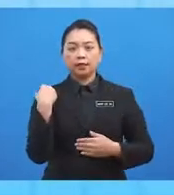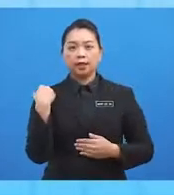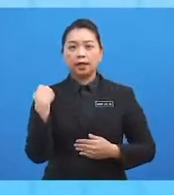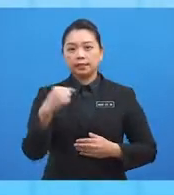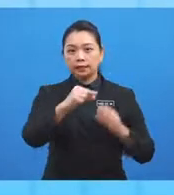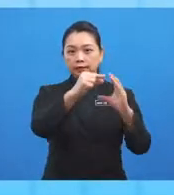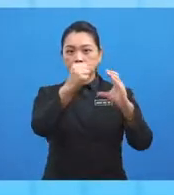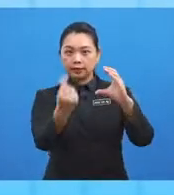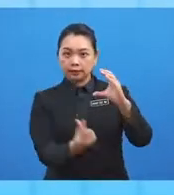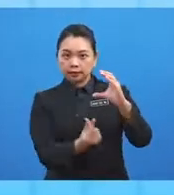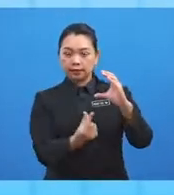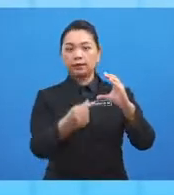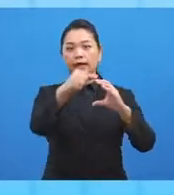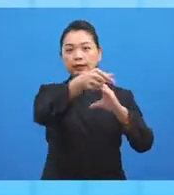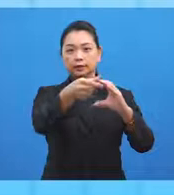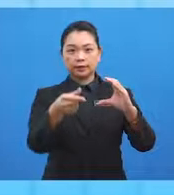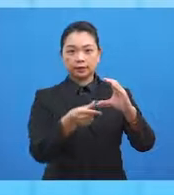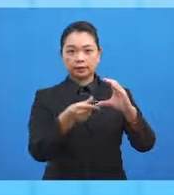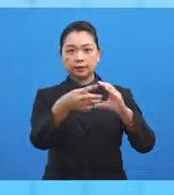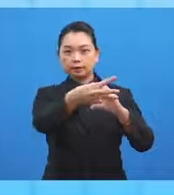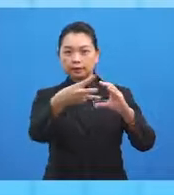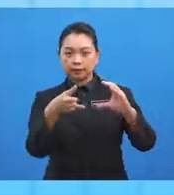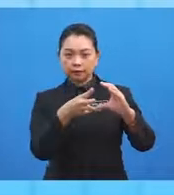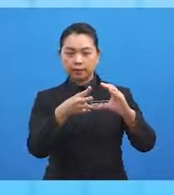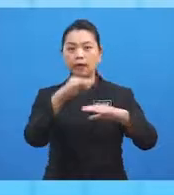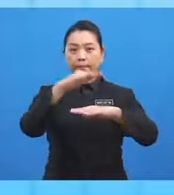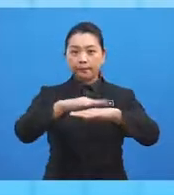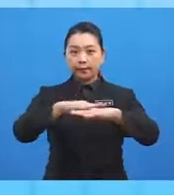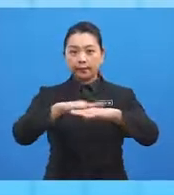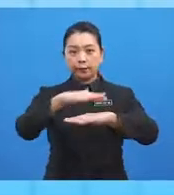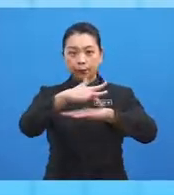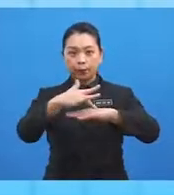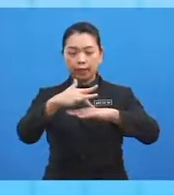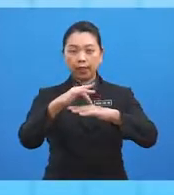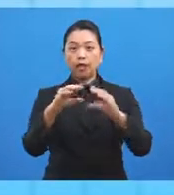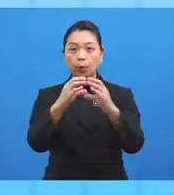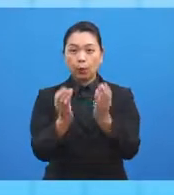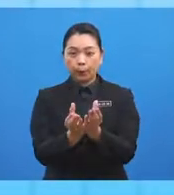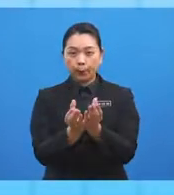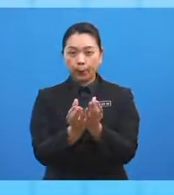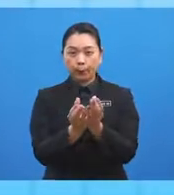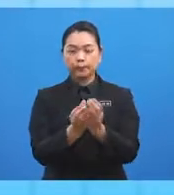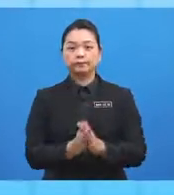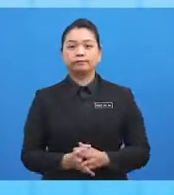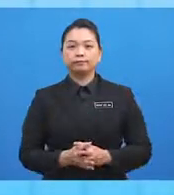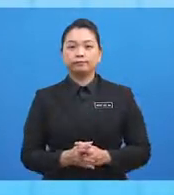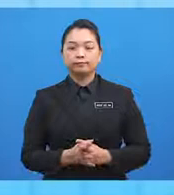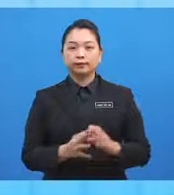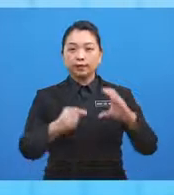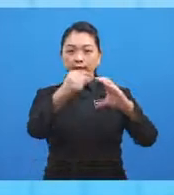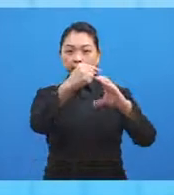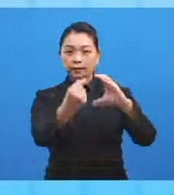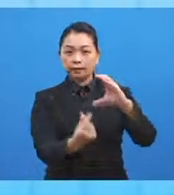menegak yang terdapat pada permukaan globe. garisan yang menegak dikenali